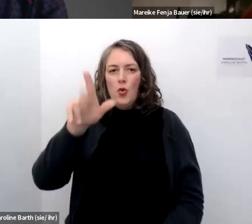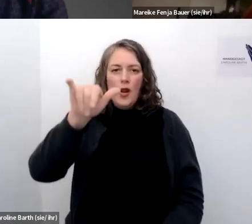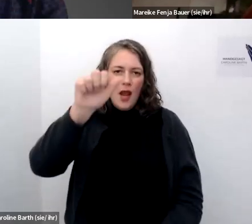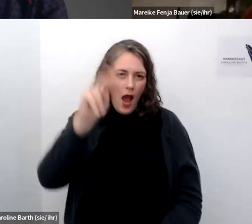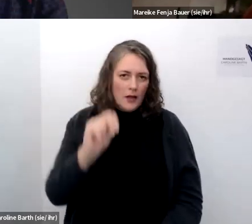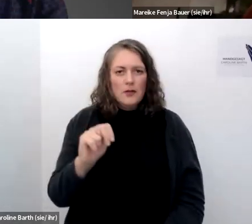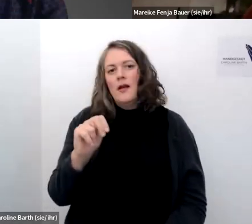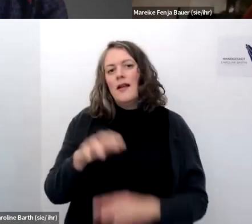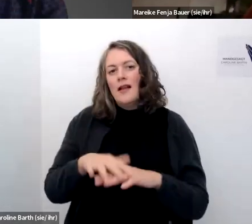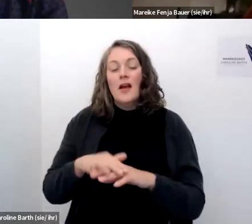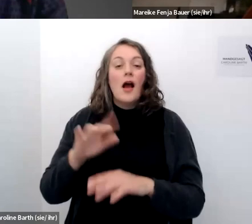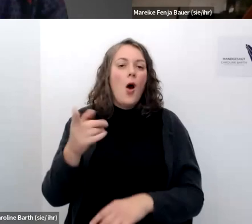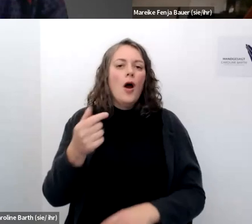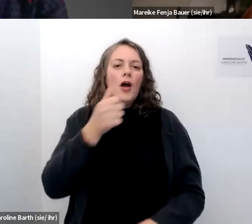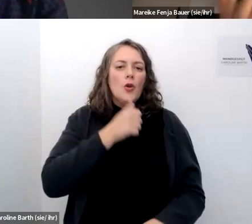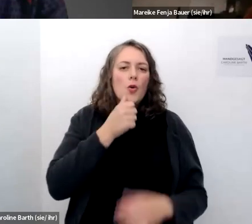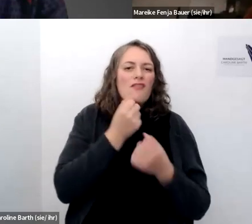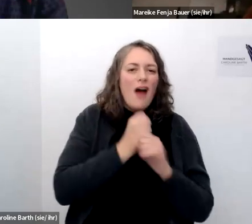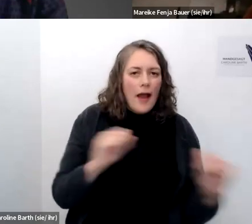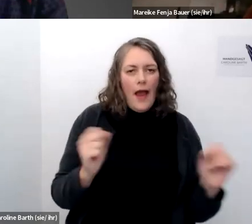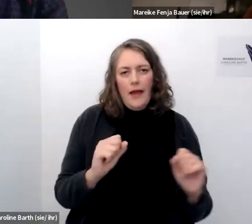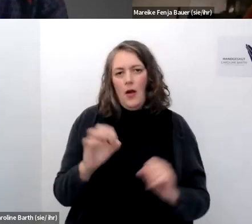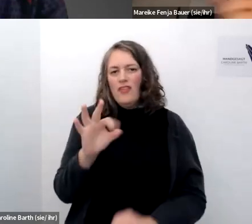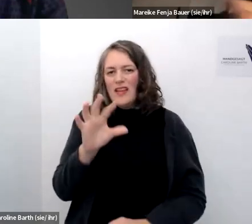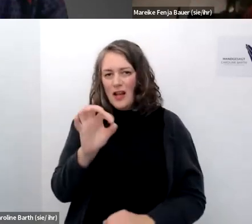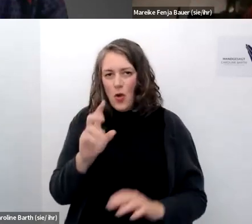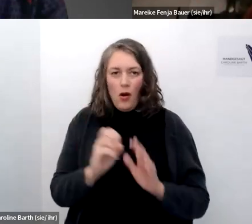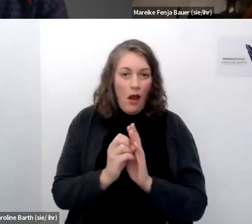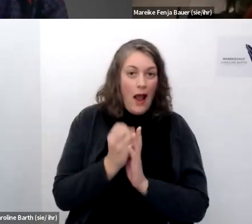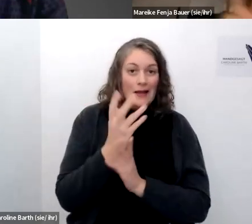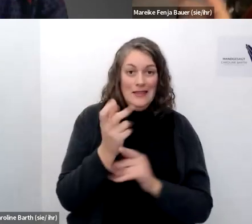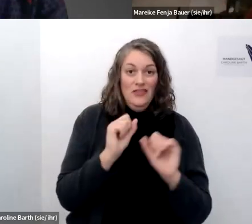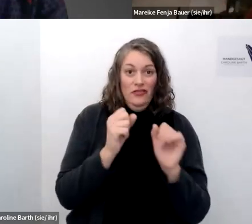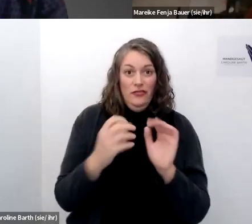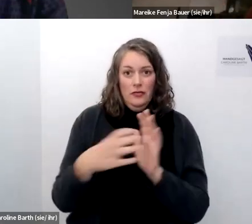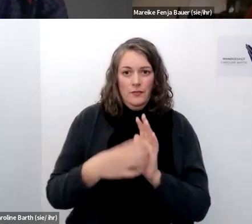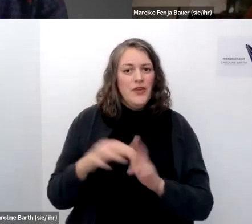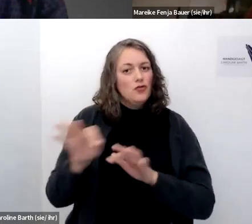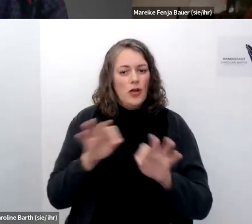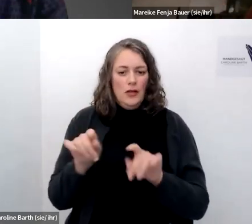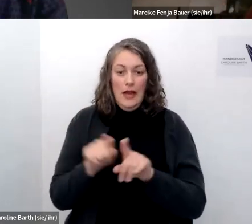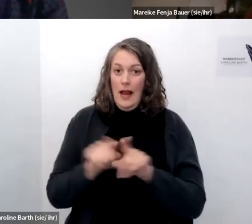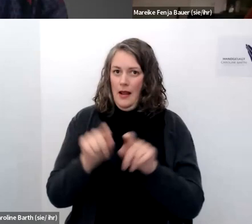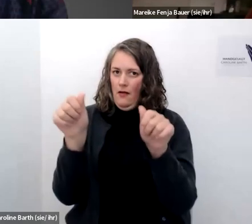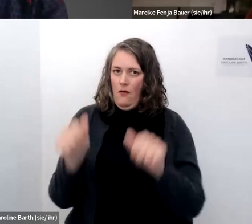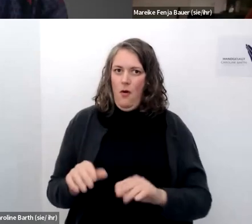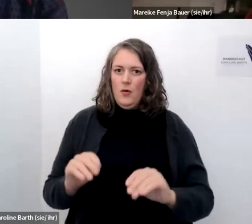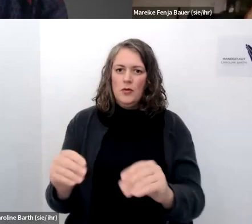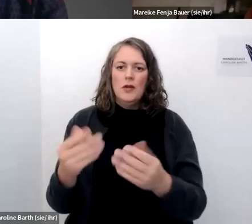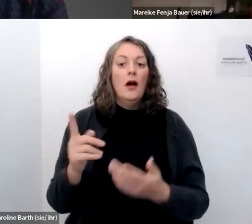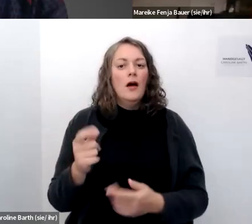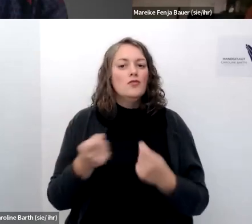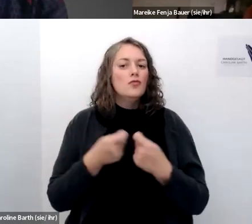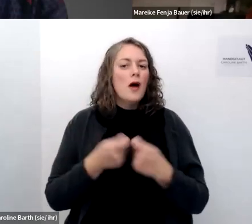freiheit ist auf tiktok aktiv und folgt eine ähnliche strategie spannend ist dabei auch dass da immer wieder akteurinnen auftauchen die eben